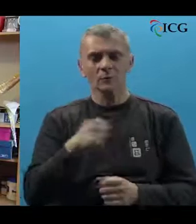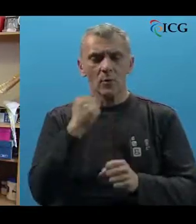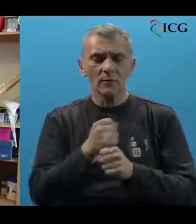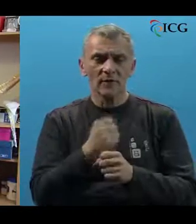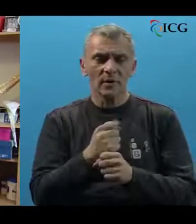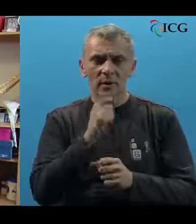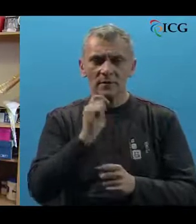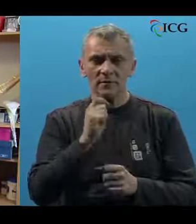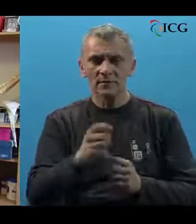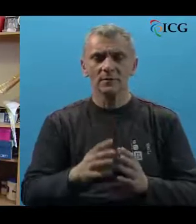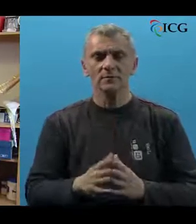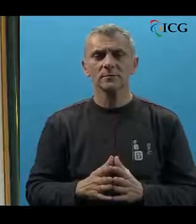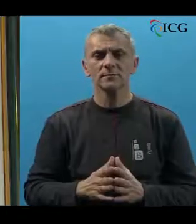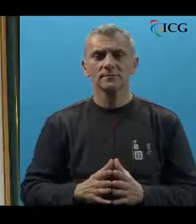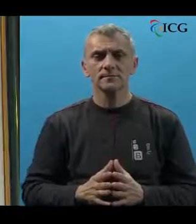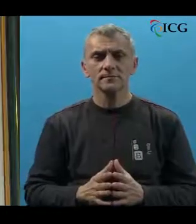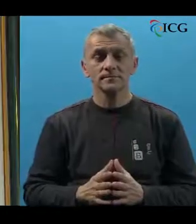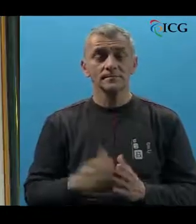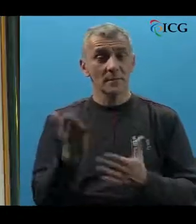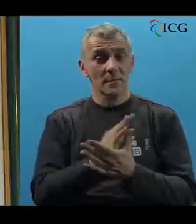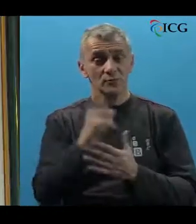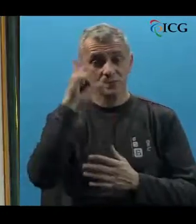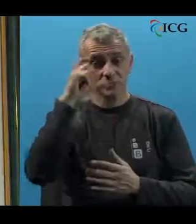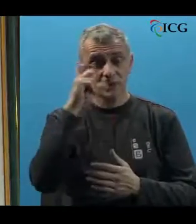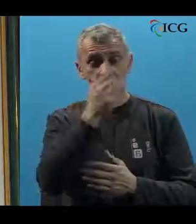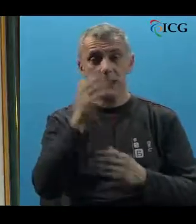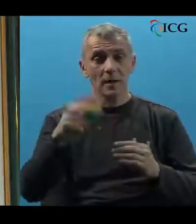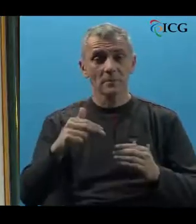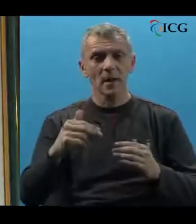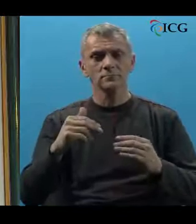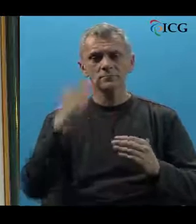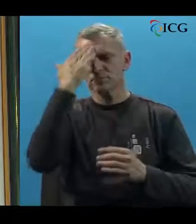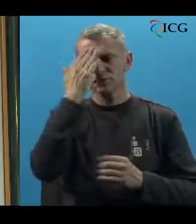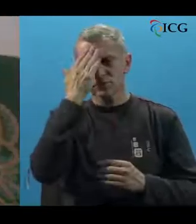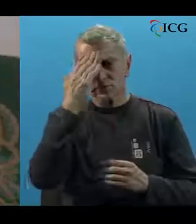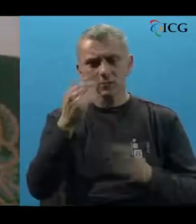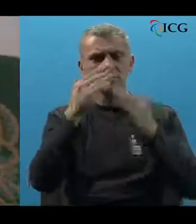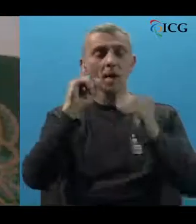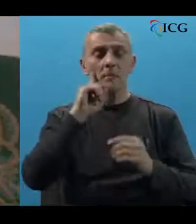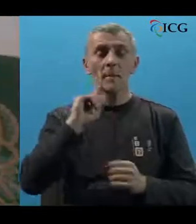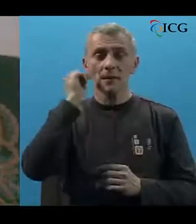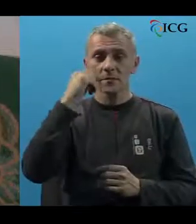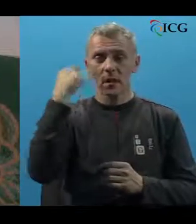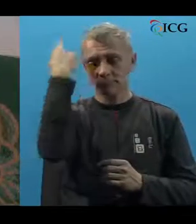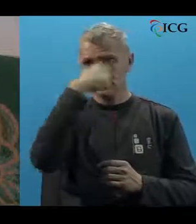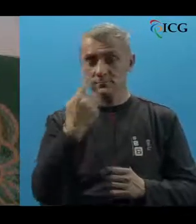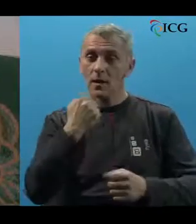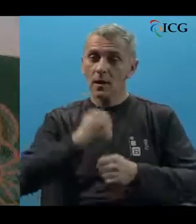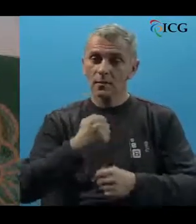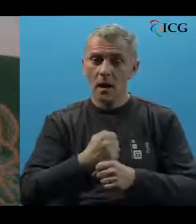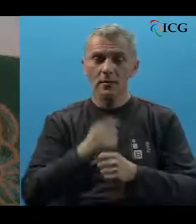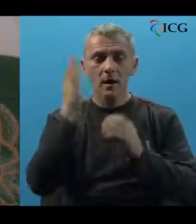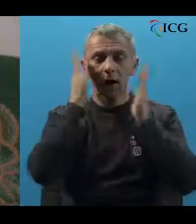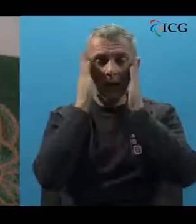istovremeno neku figuricu. Među slikama izdvaja kuću i galaksije i snova, te portrete oca i majke koje je prilikom rada